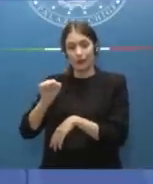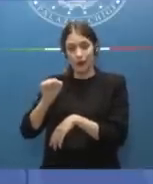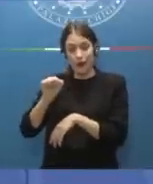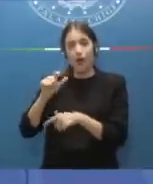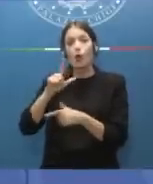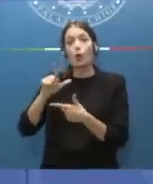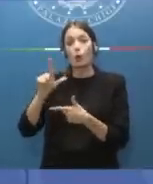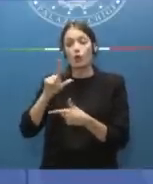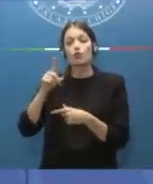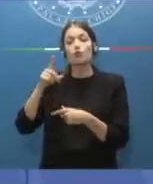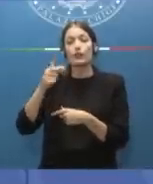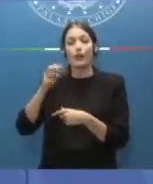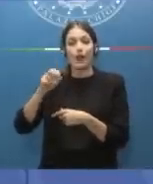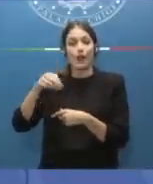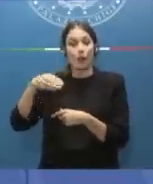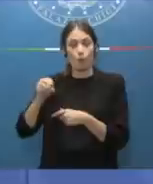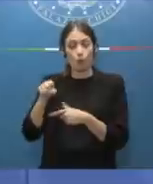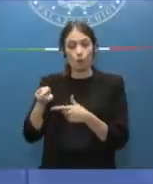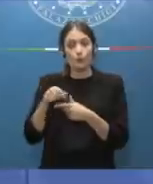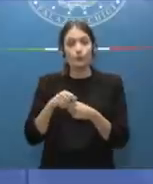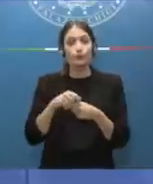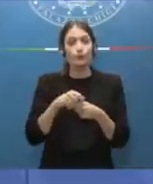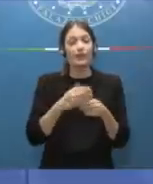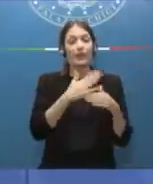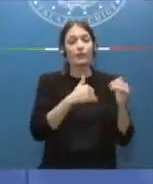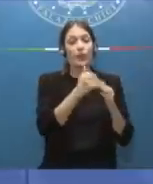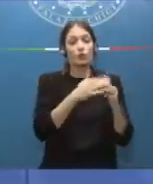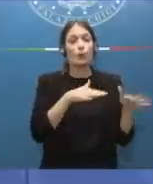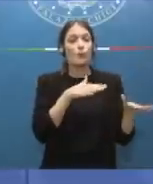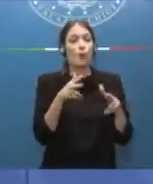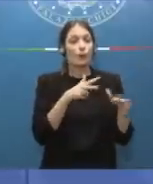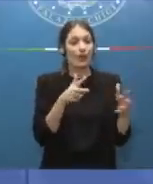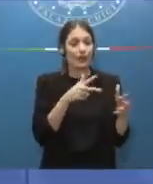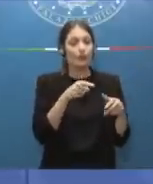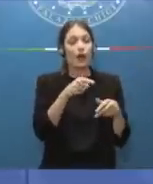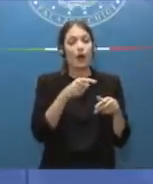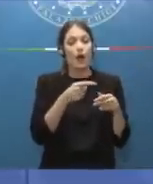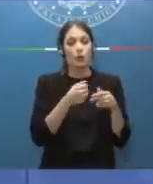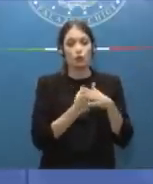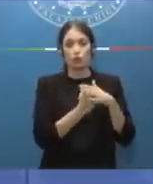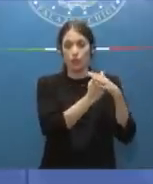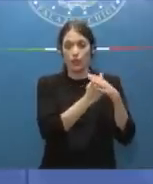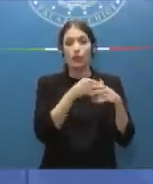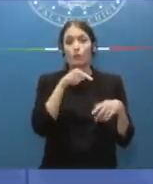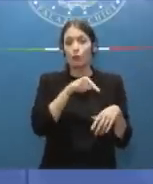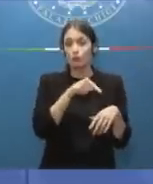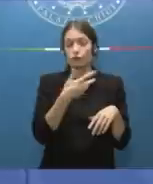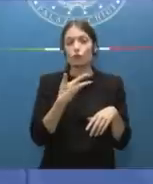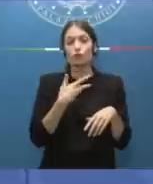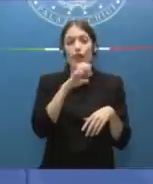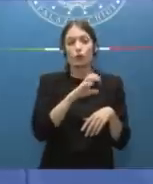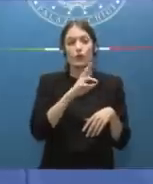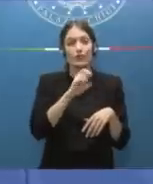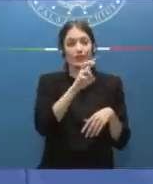Il Ministero delle Infrastrutture e della Mobilità Sostenibili avrà Edoardo